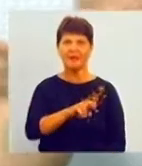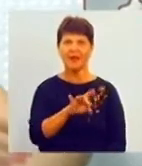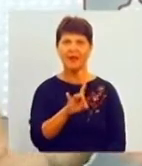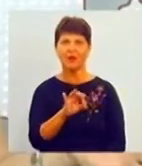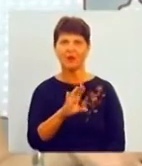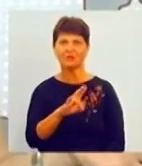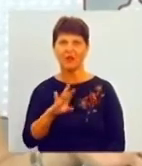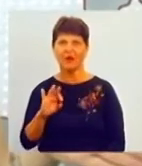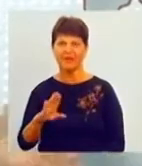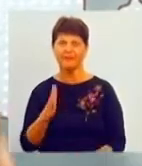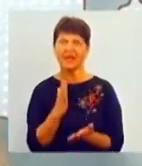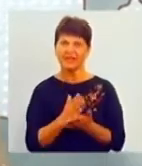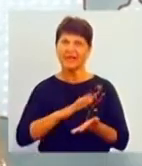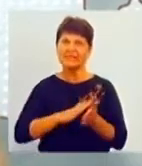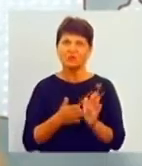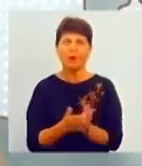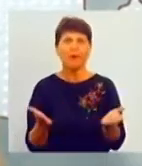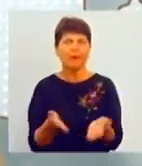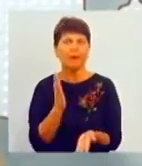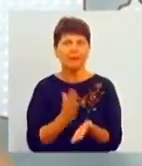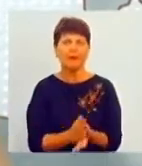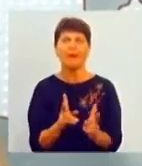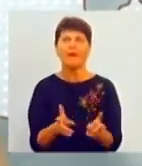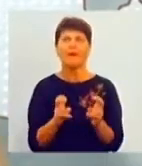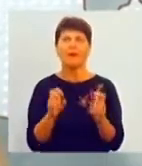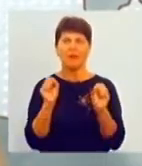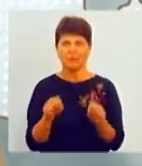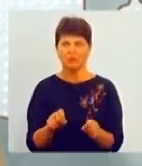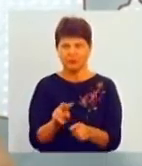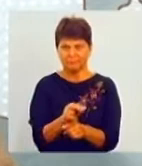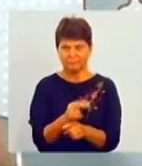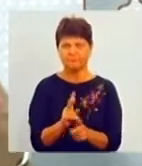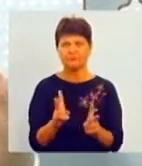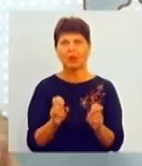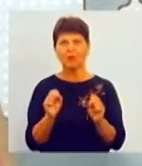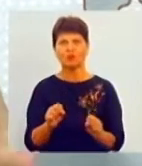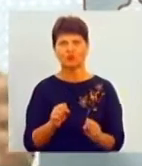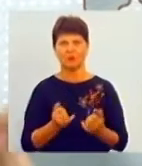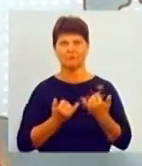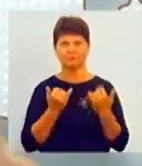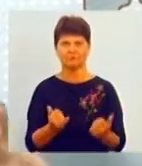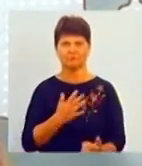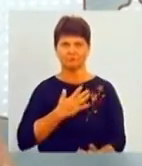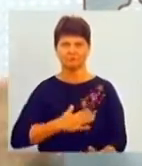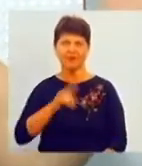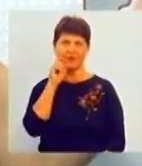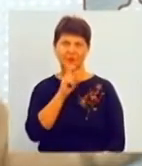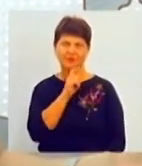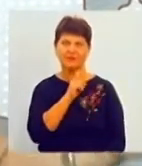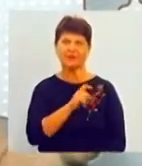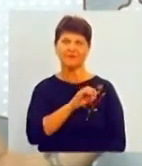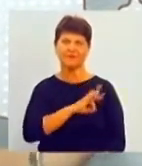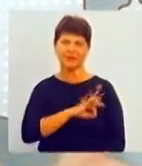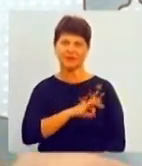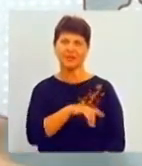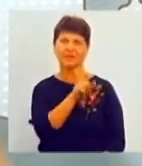є ситуація, яка є, але як її можна вирівняти і як можна задовольнити потреби вінницьких споживачів і тих, які,